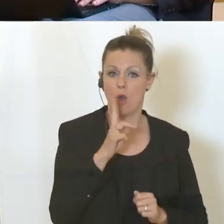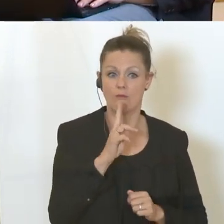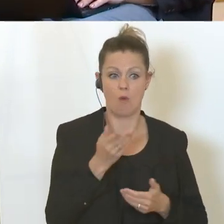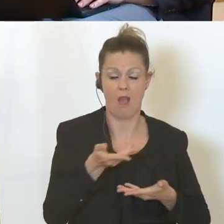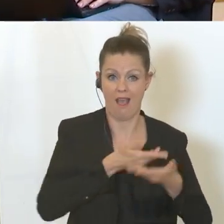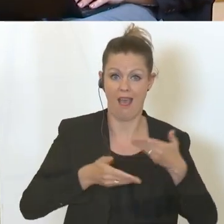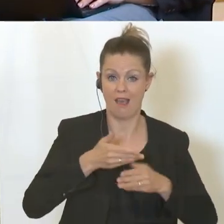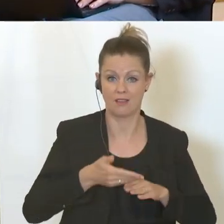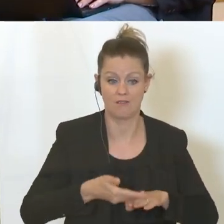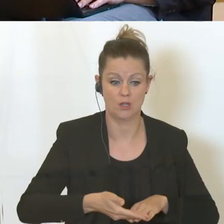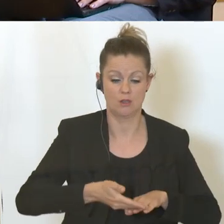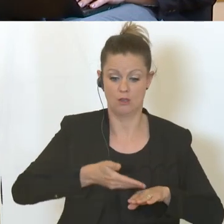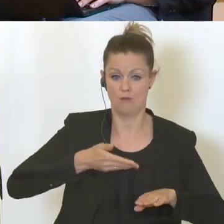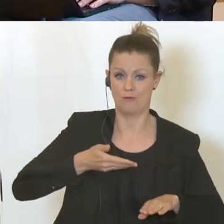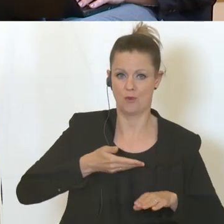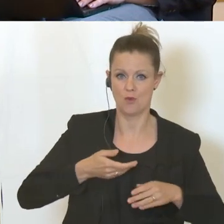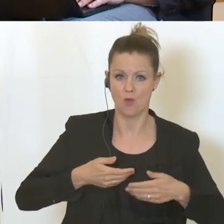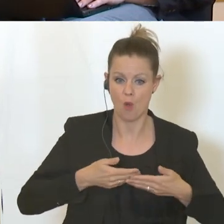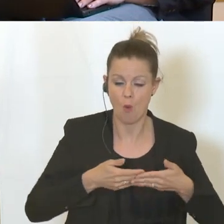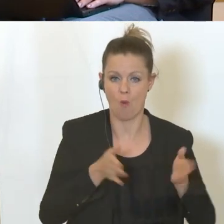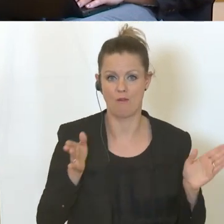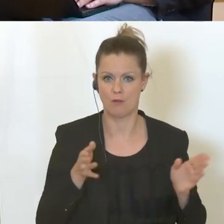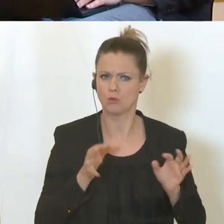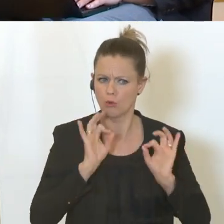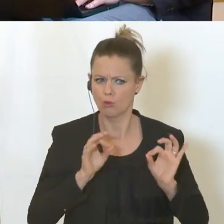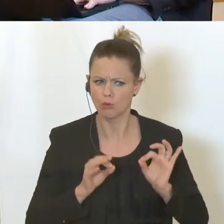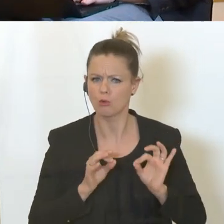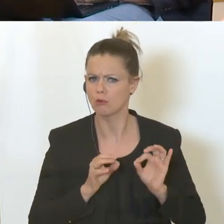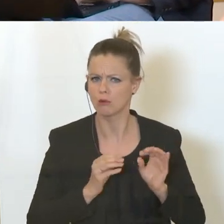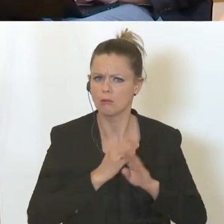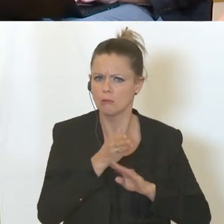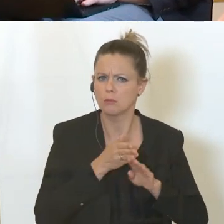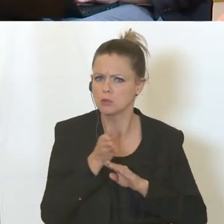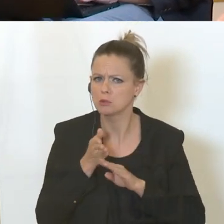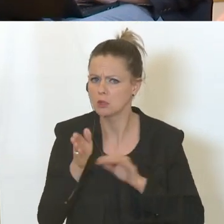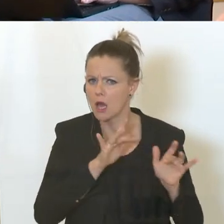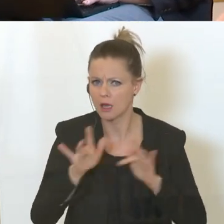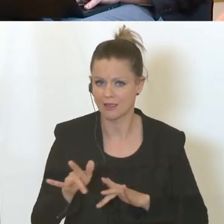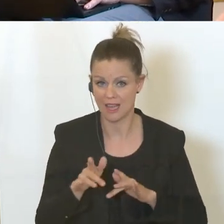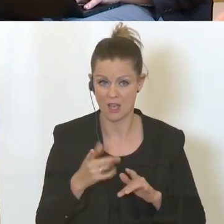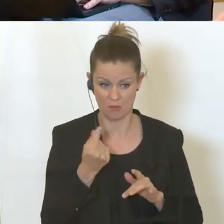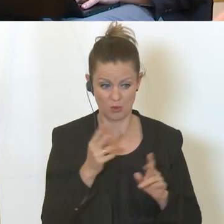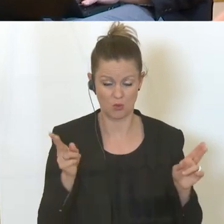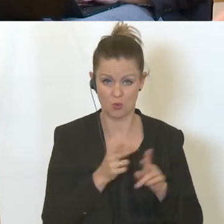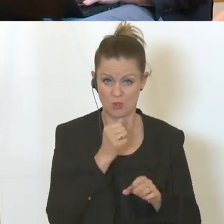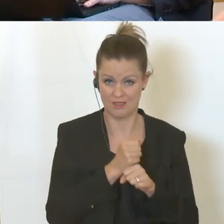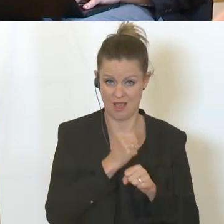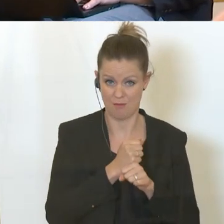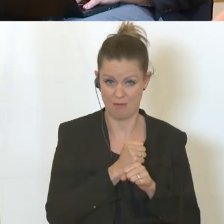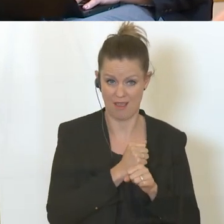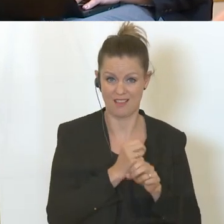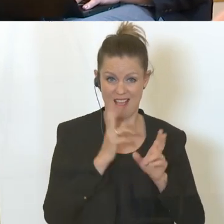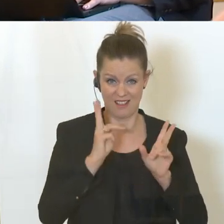früh aufsperren konnte und jetzt wieder relativ gut besucht ist? Gibt es schon eine Entscheidung darüber, ob die Kurzarbeit auch über den aktuellen Zeitraum hinaus